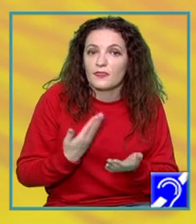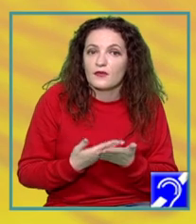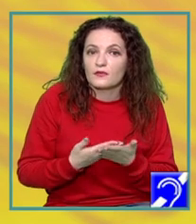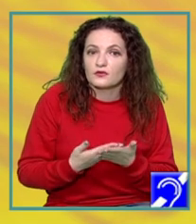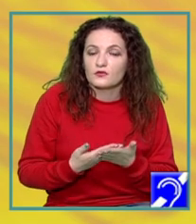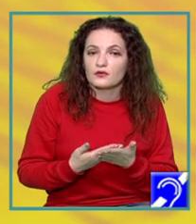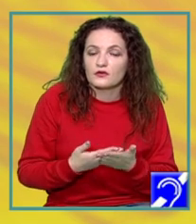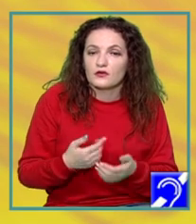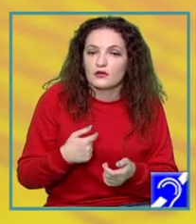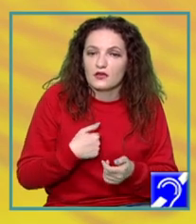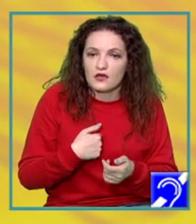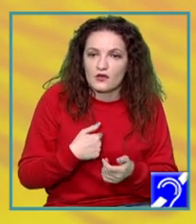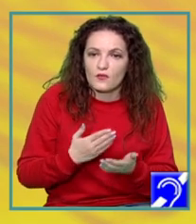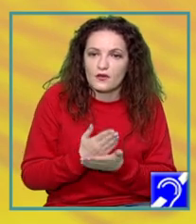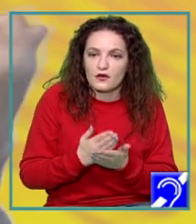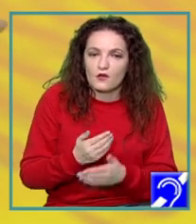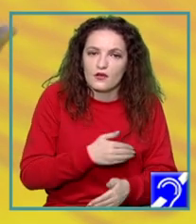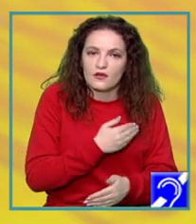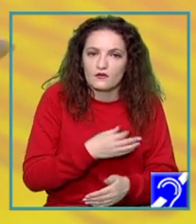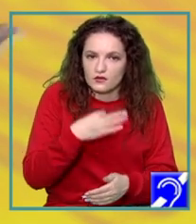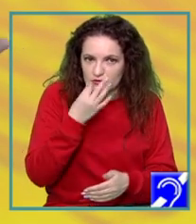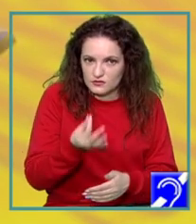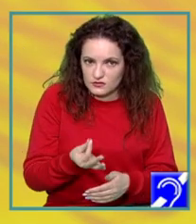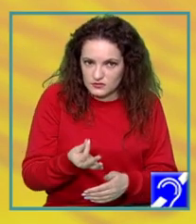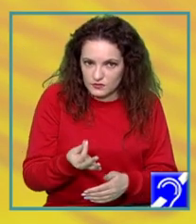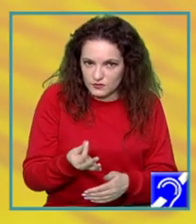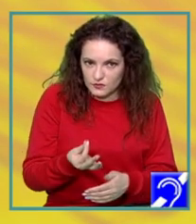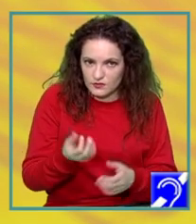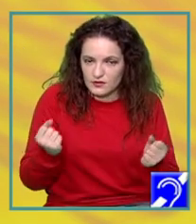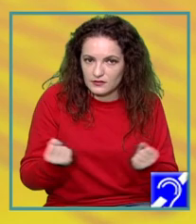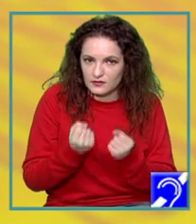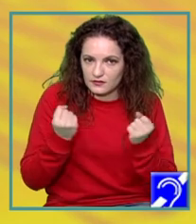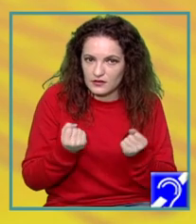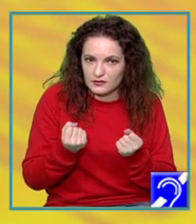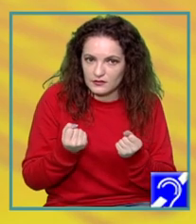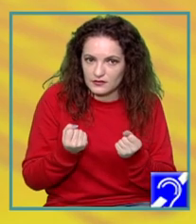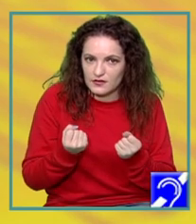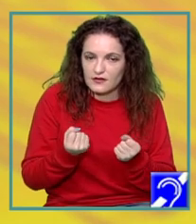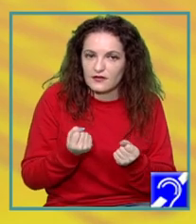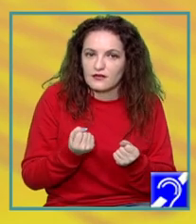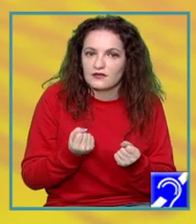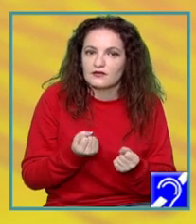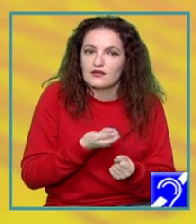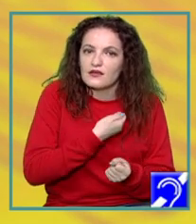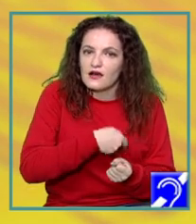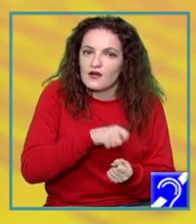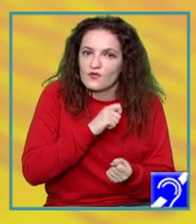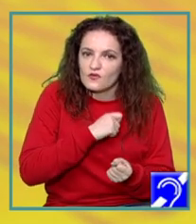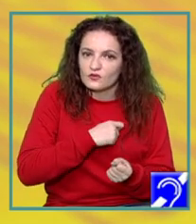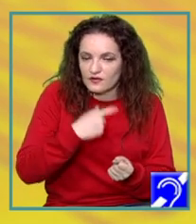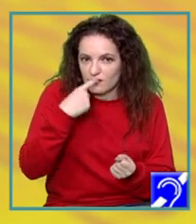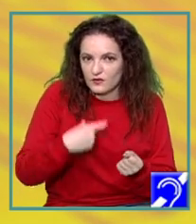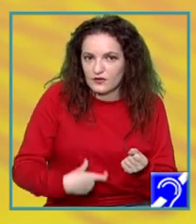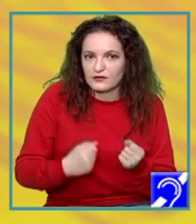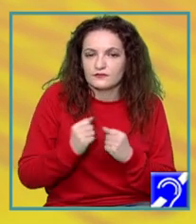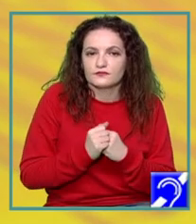elevilor mei le propun două lucruri. Exercițiul de autoevaluare pentru lecție, dar și feedback. Și urmează asta și pentru voi.